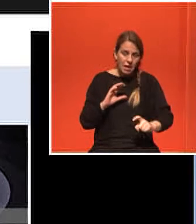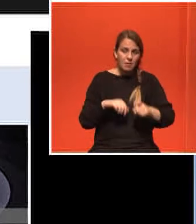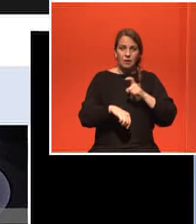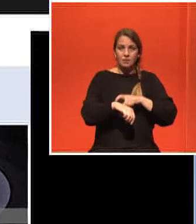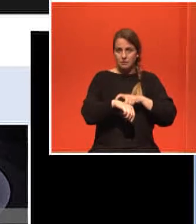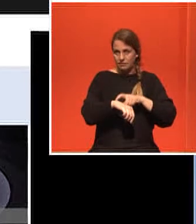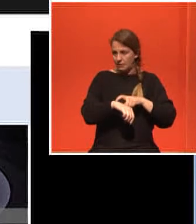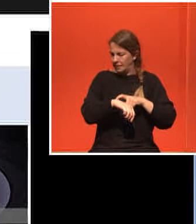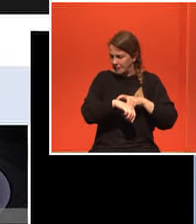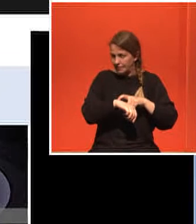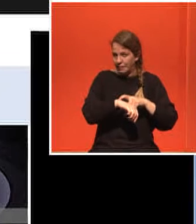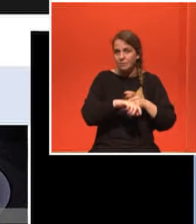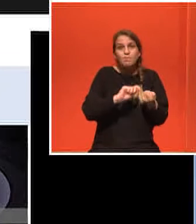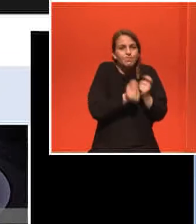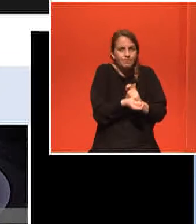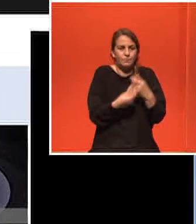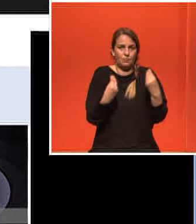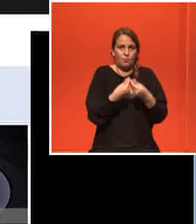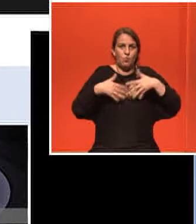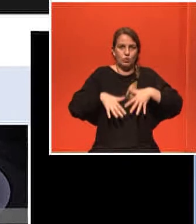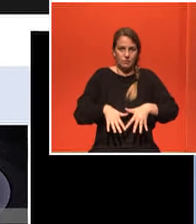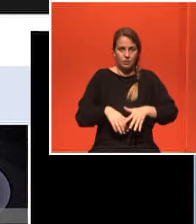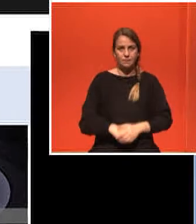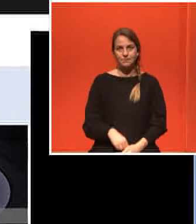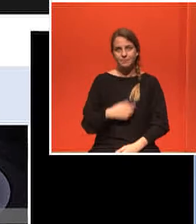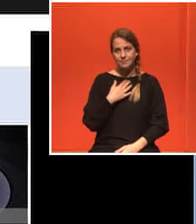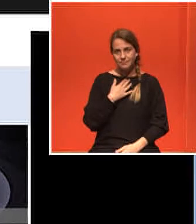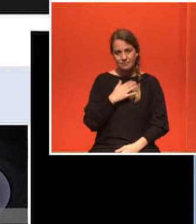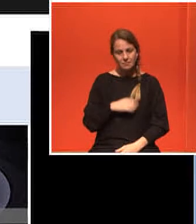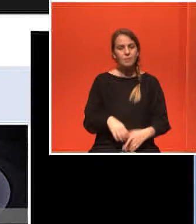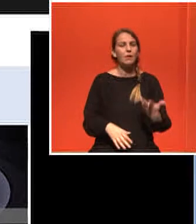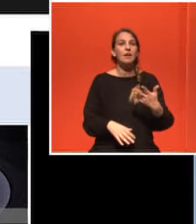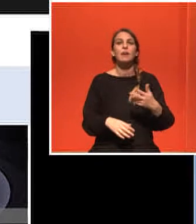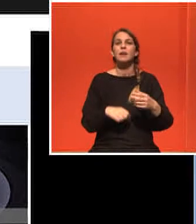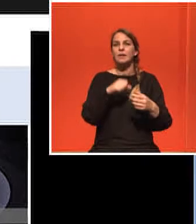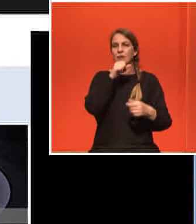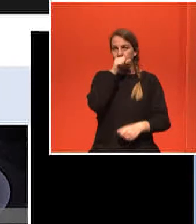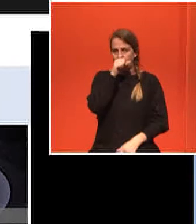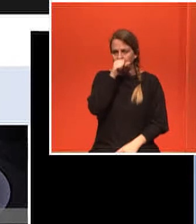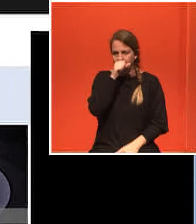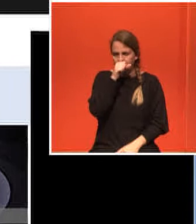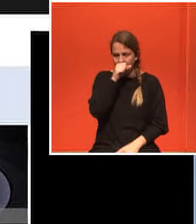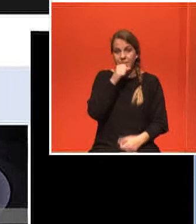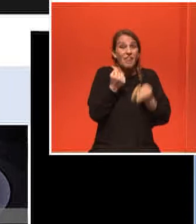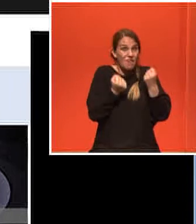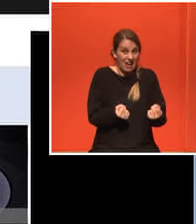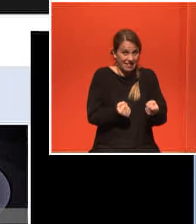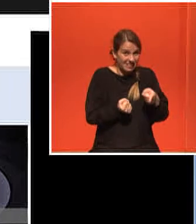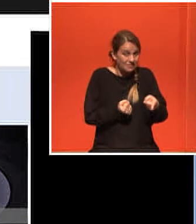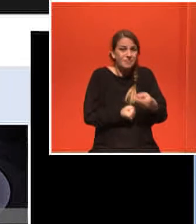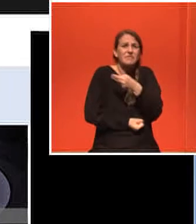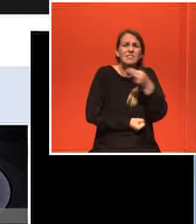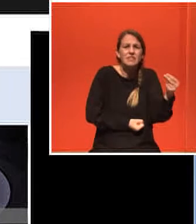επανακάμψει άρα η βαρύτητα η μηχανική φόρτιση και τι είναι βαρύτητα όταν μετακινούμεθα